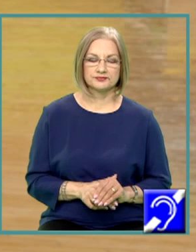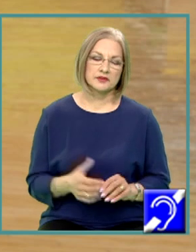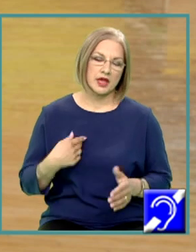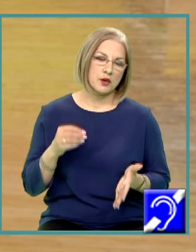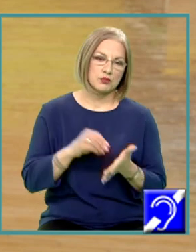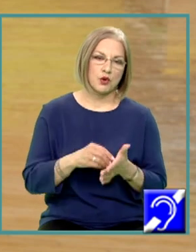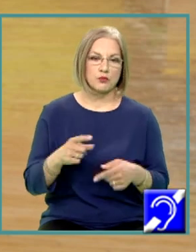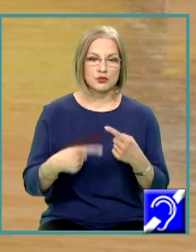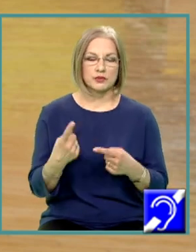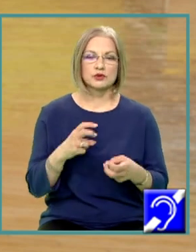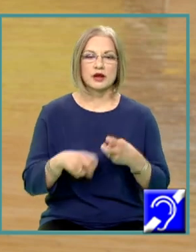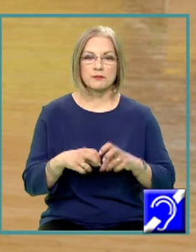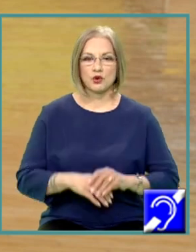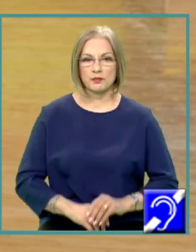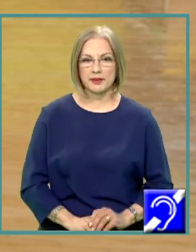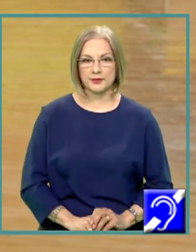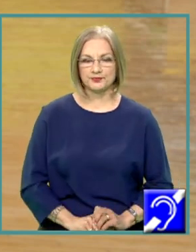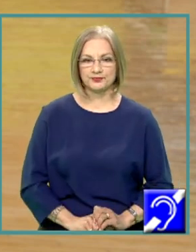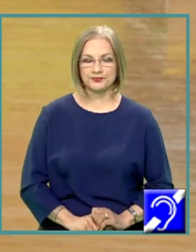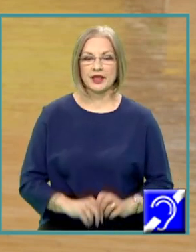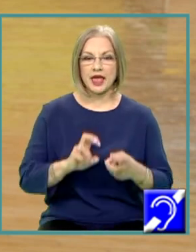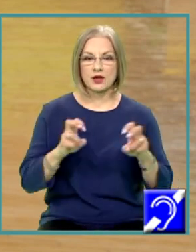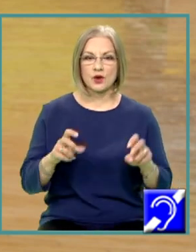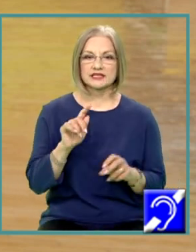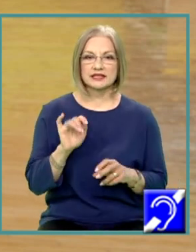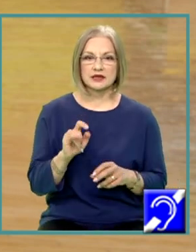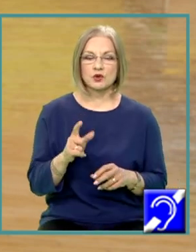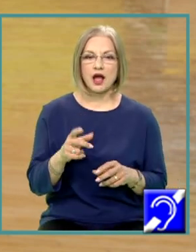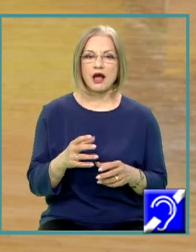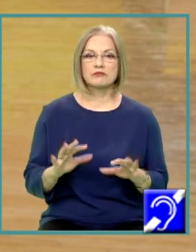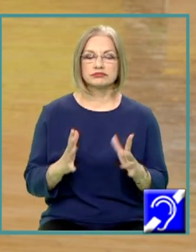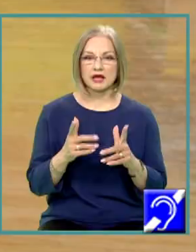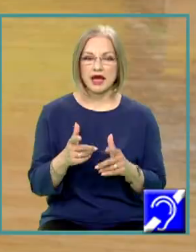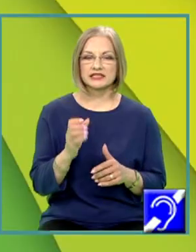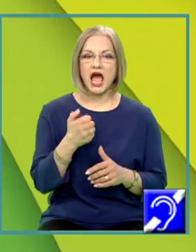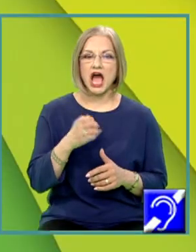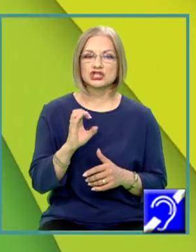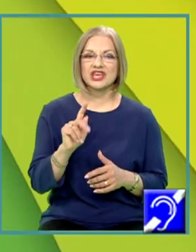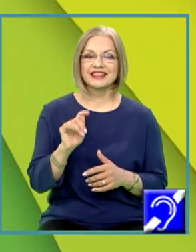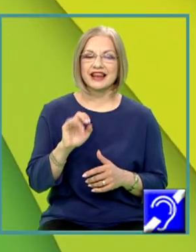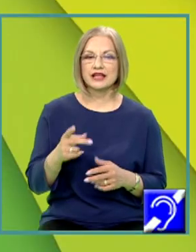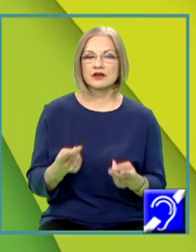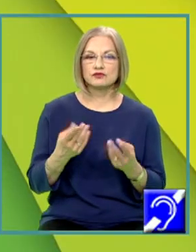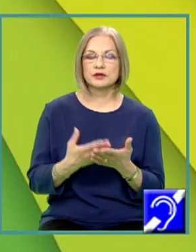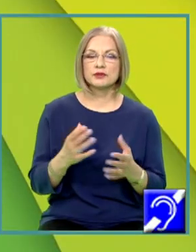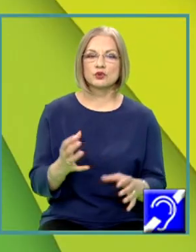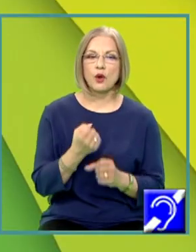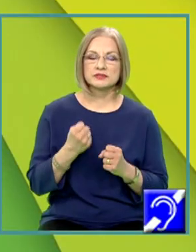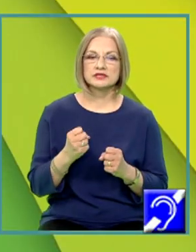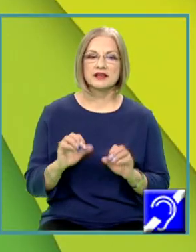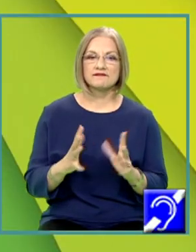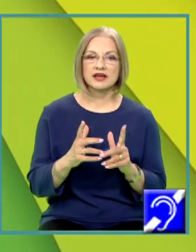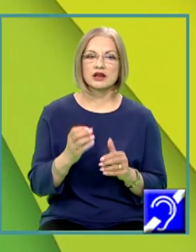următoarea problemă. Ecuația termochimică a reacției de ardere a acetilenei utilizată pentru obținerea